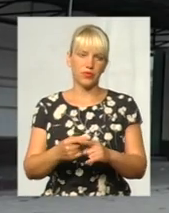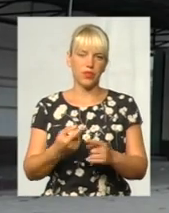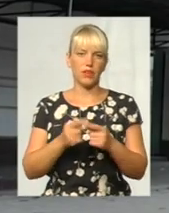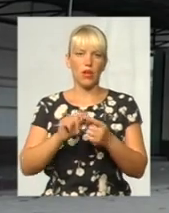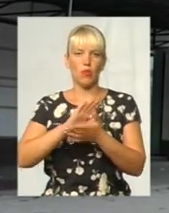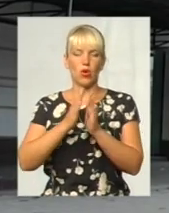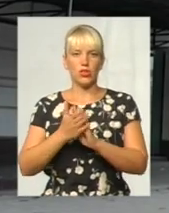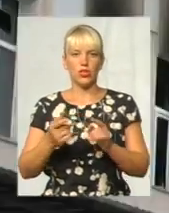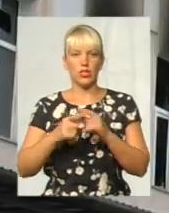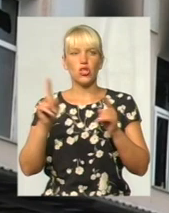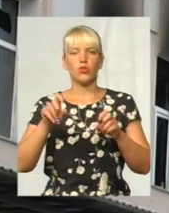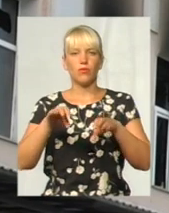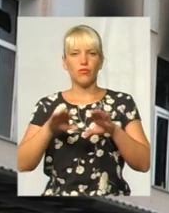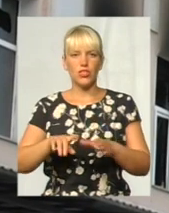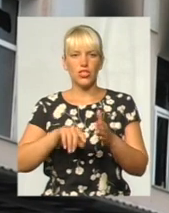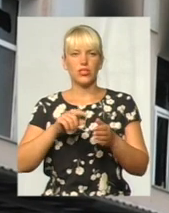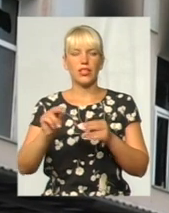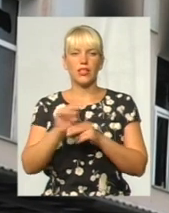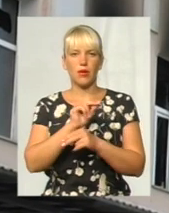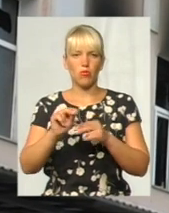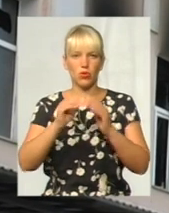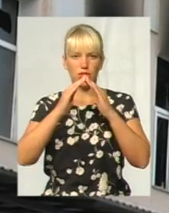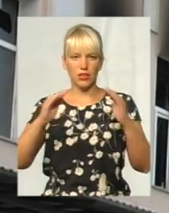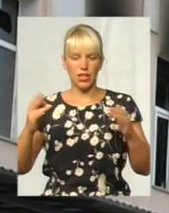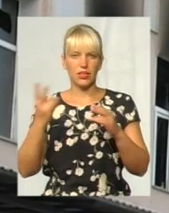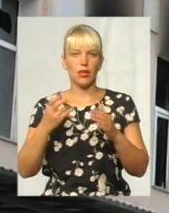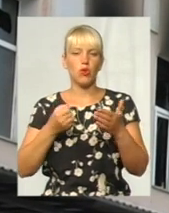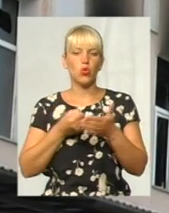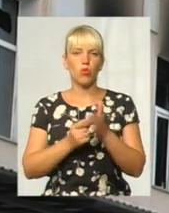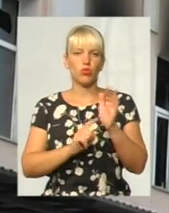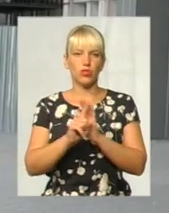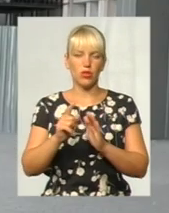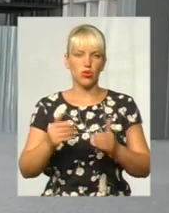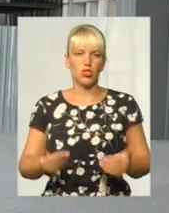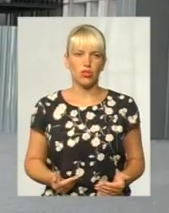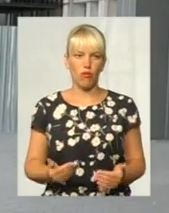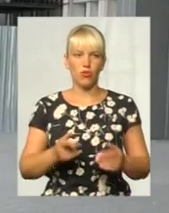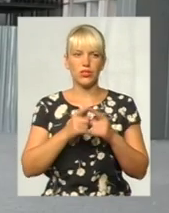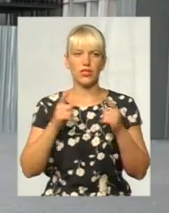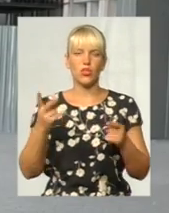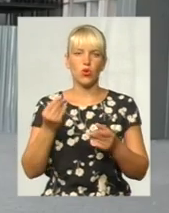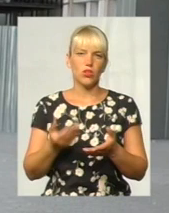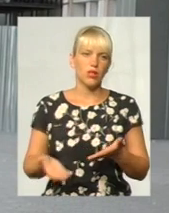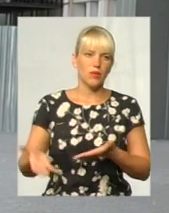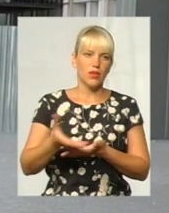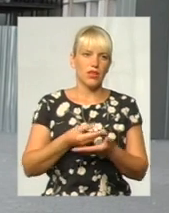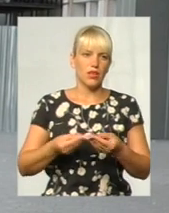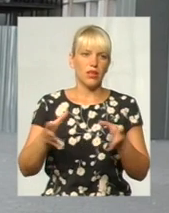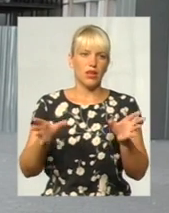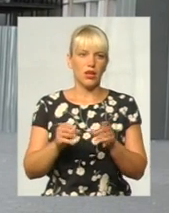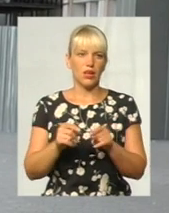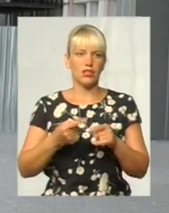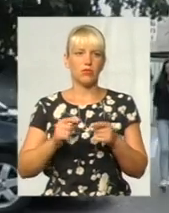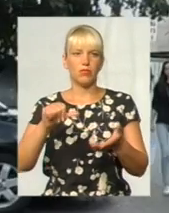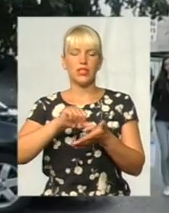питання з ремонтом даху необхідно до початку дощового сезону. Для цього, кажуть, треба зібратися грошима всім потерпілим разом. Представник маркету Табри АВ, який,